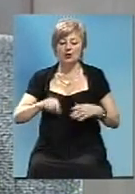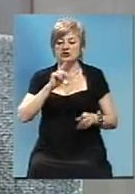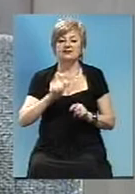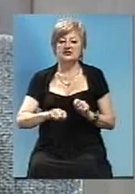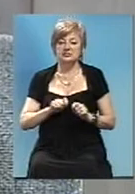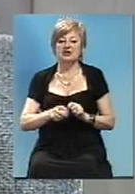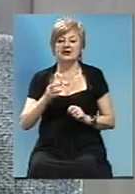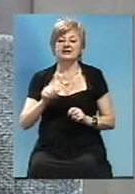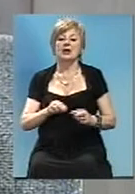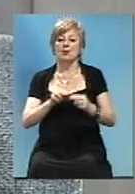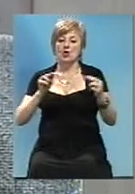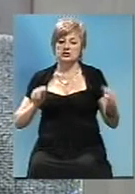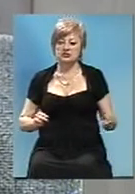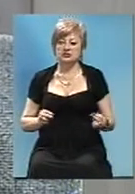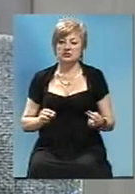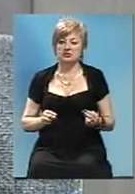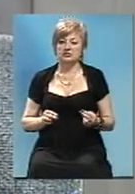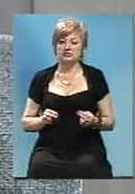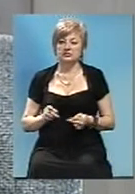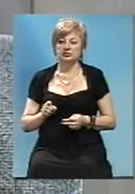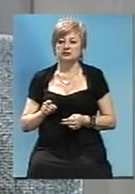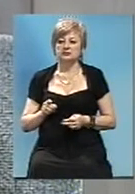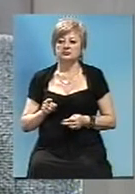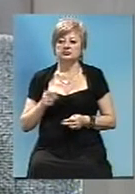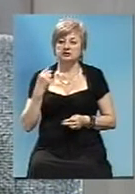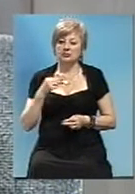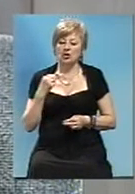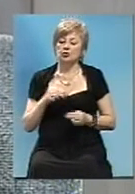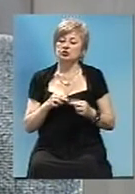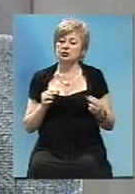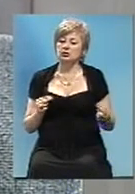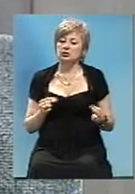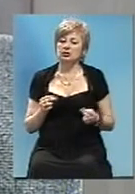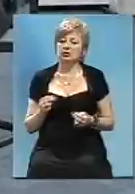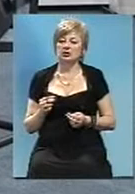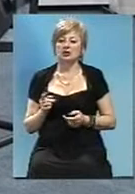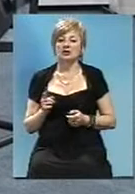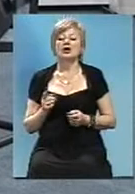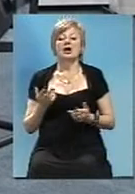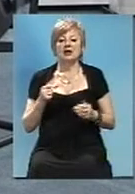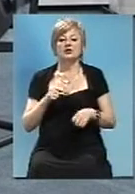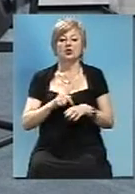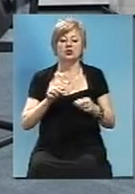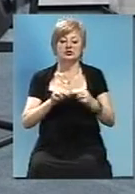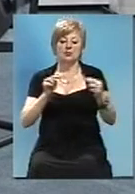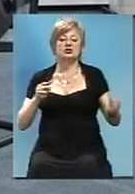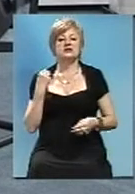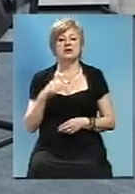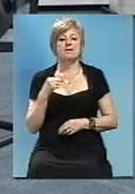мосты. Усі мосты Запорізької області? Це касається моста в Запорізь,